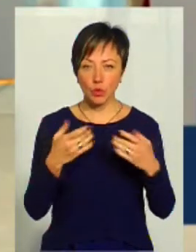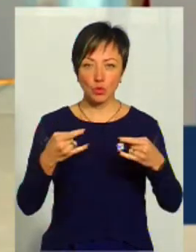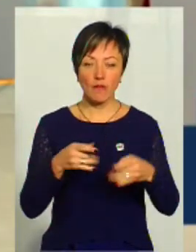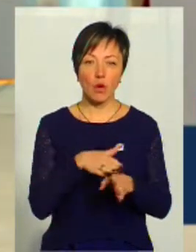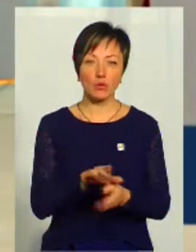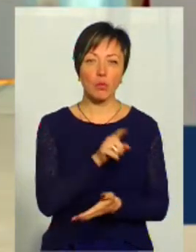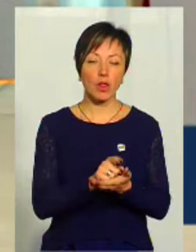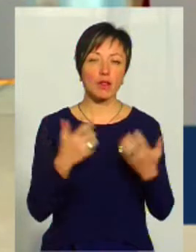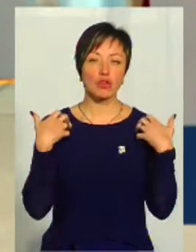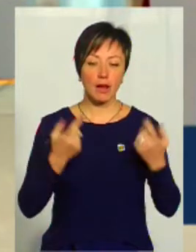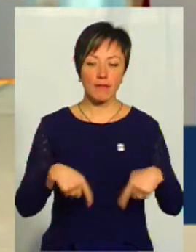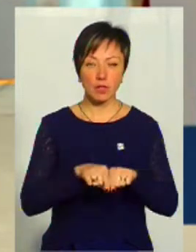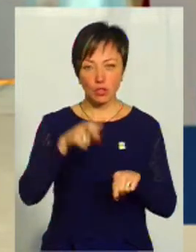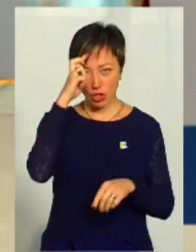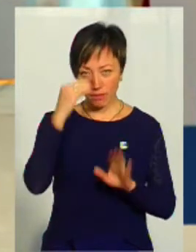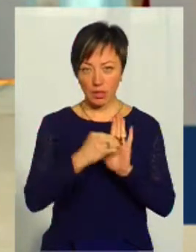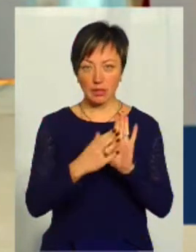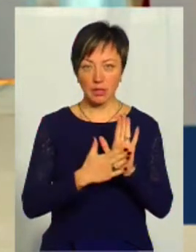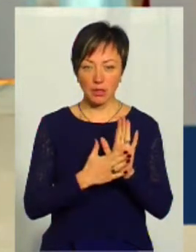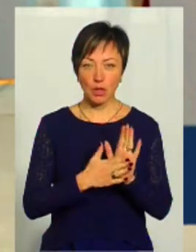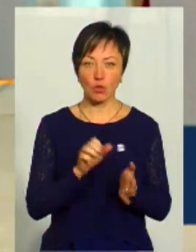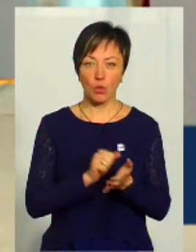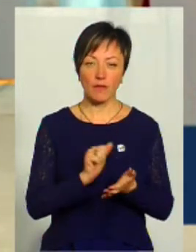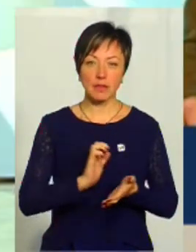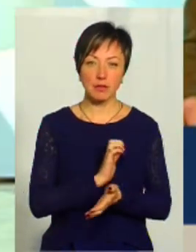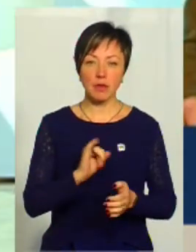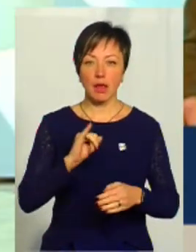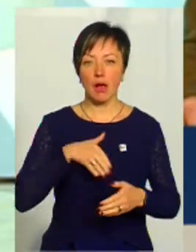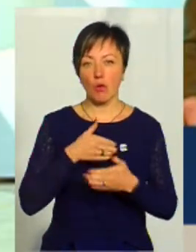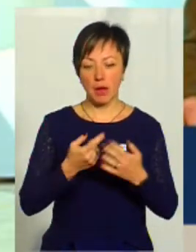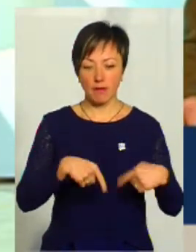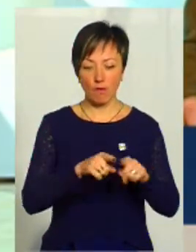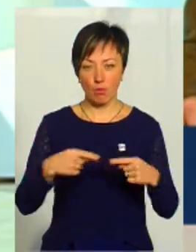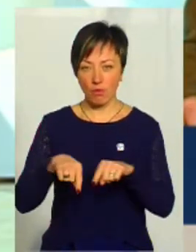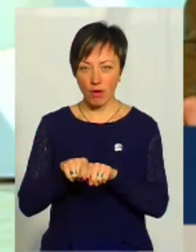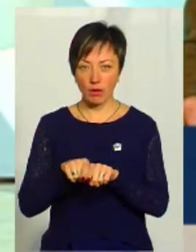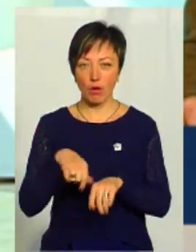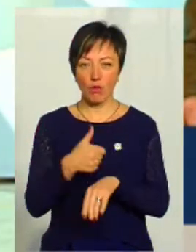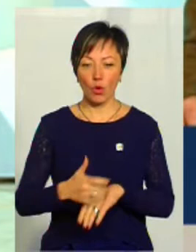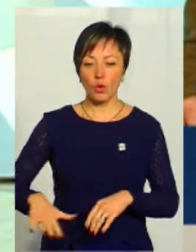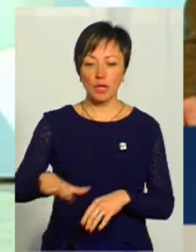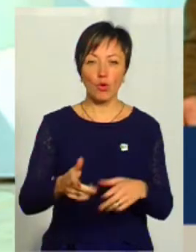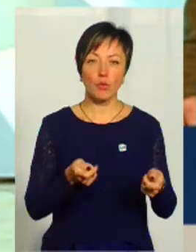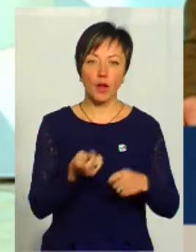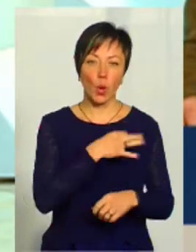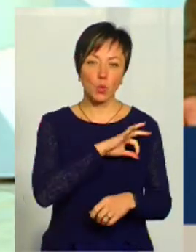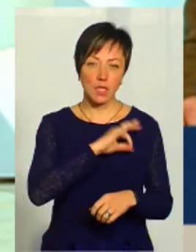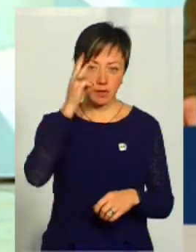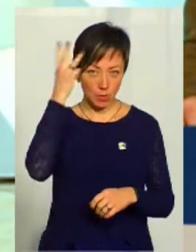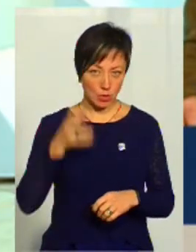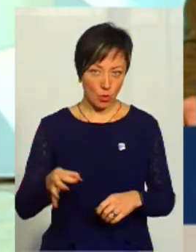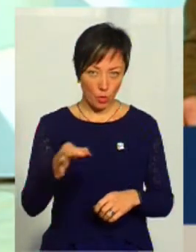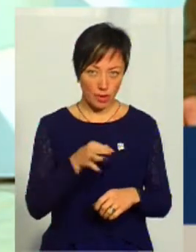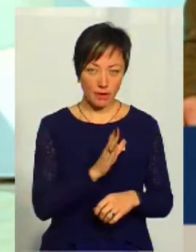з виконуючим обов'язка начальника відділу державної реєстрації, друкованих ЗМІ та громадських формувань головного територіального управління юстиції у